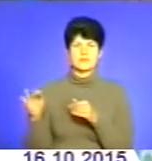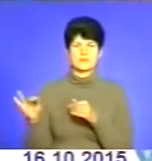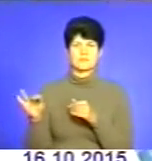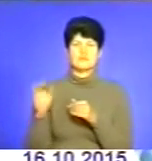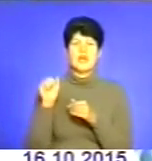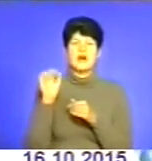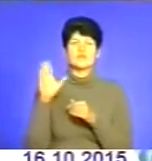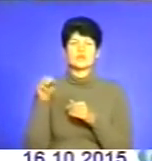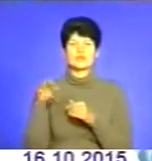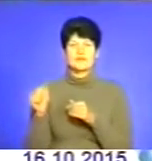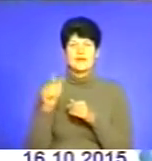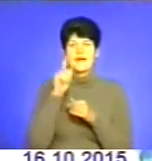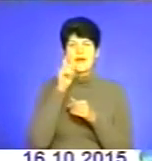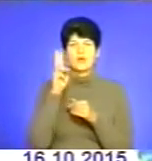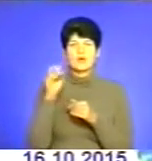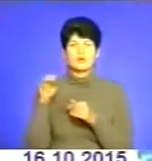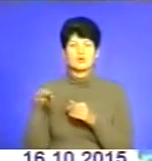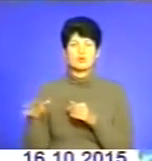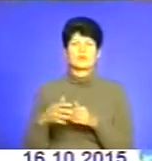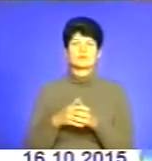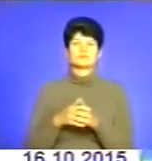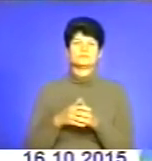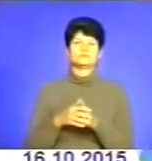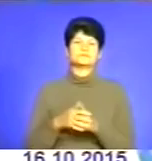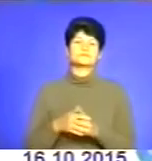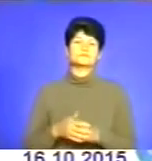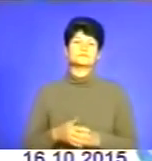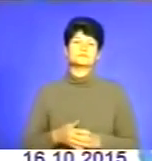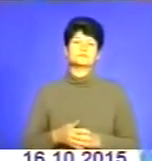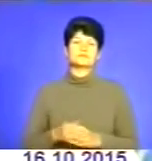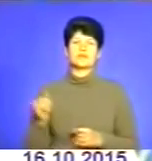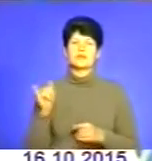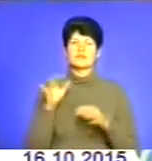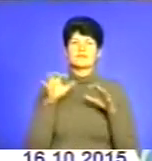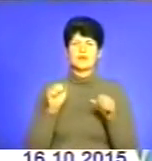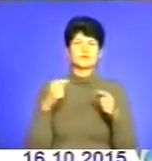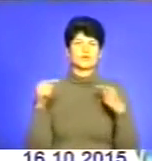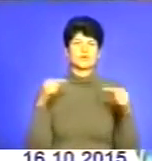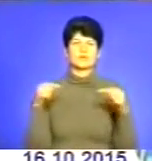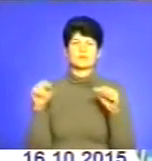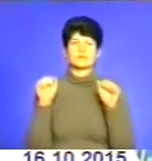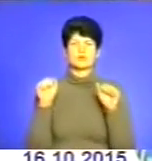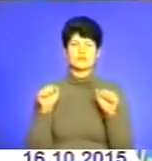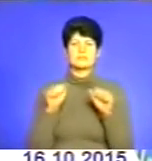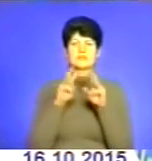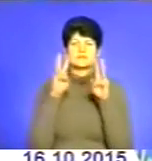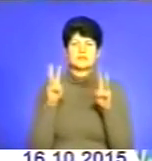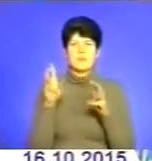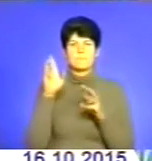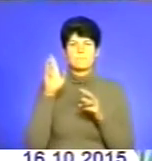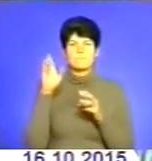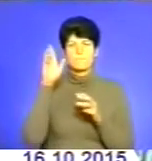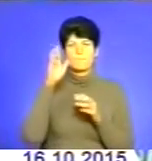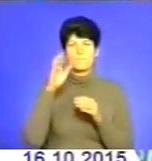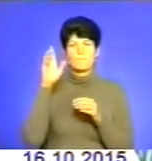крифальні церкви, гереко-католиків і влади, всіх інших, щоб Пресвята Богородиця, попросимо, щоб